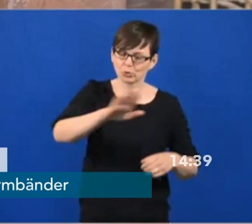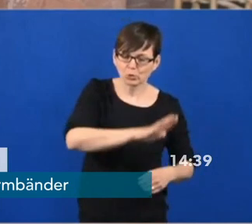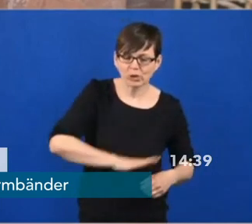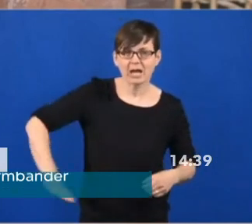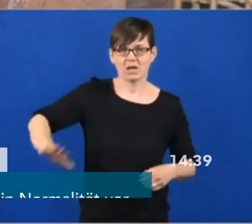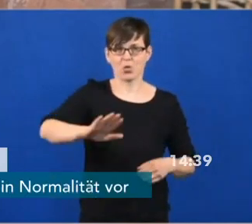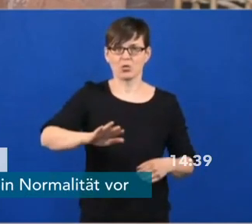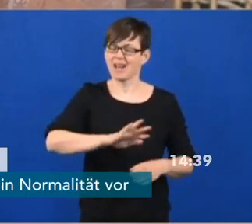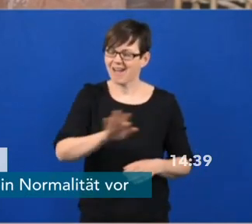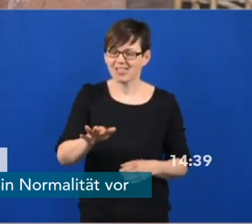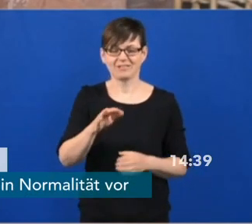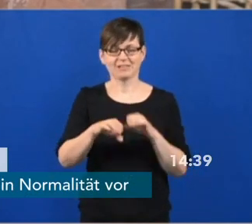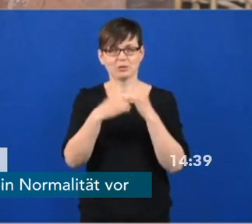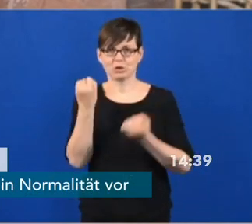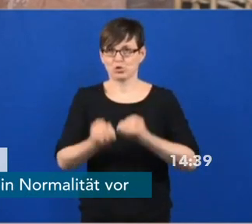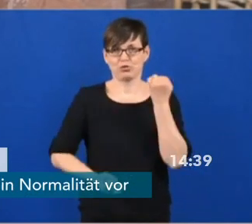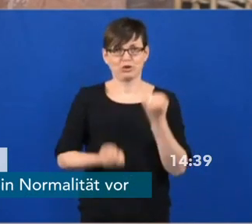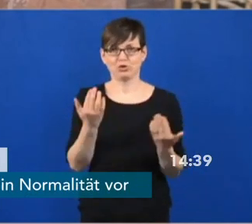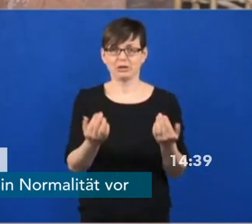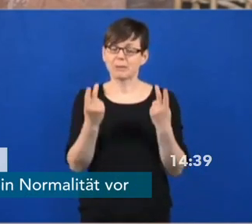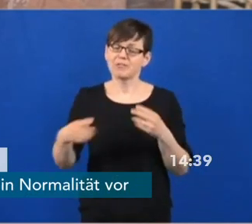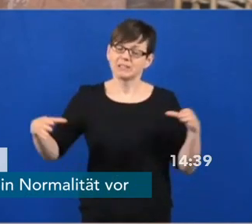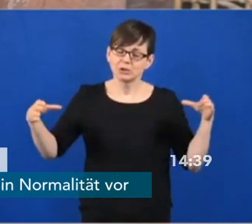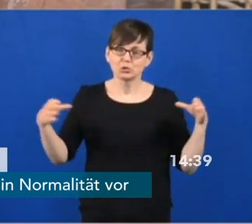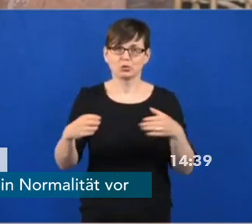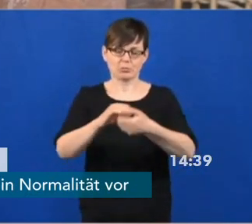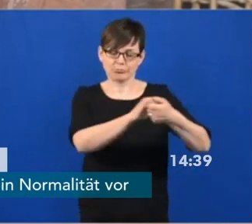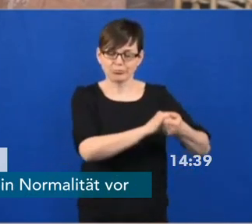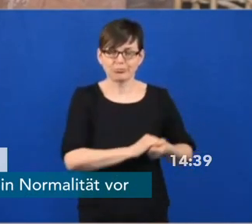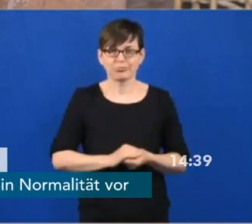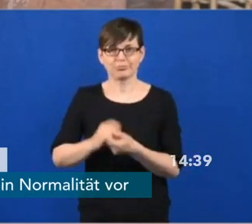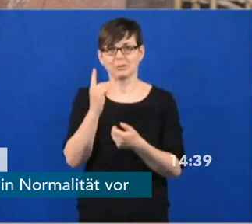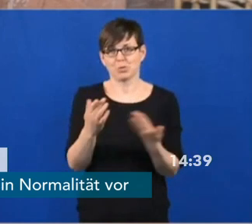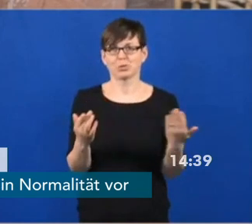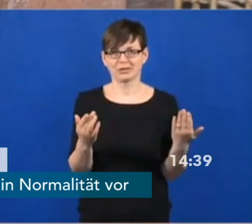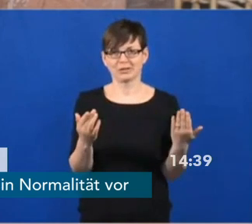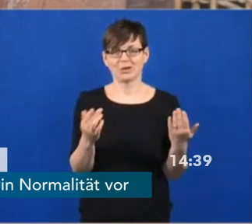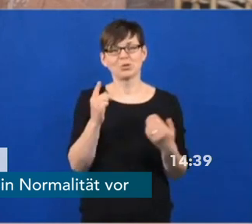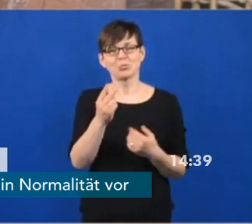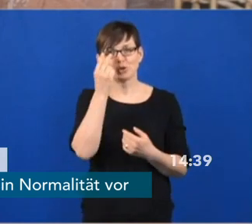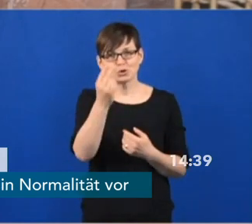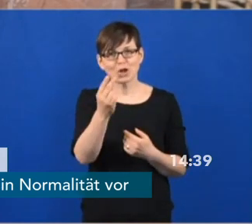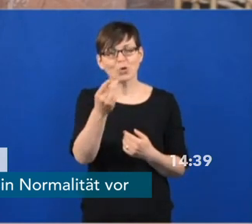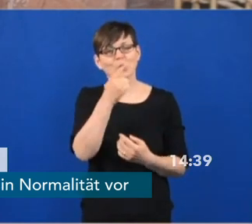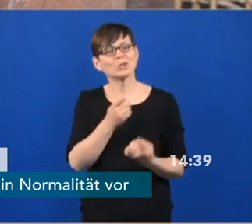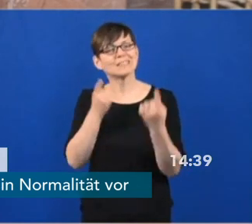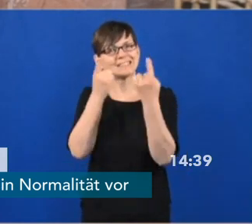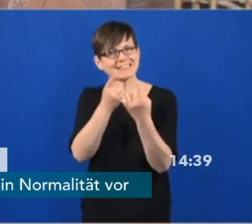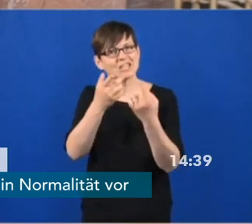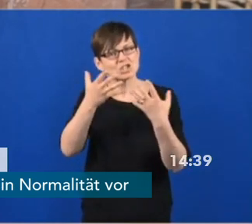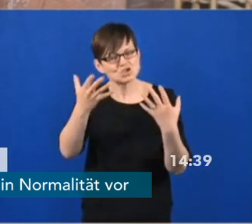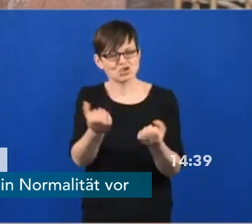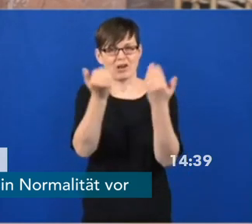Lage und müssen jetzt gemeinsam sehen, dass wir die sinnvollen Wirkungen, die wir hier erreichen wollen, auch erreichen.